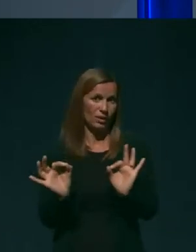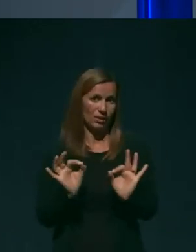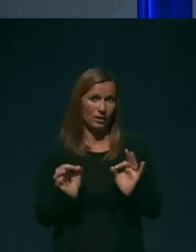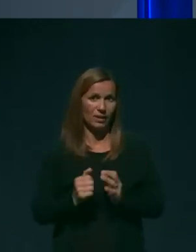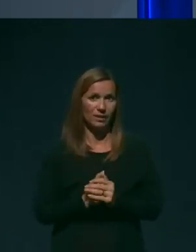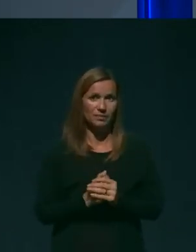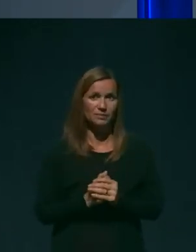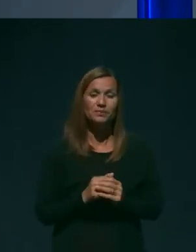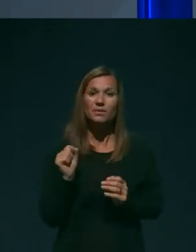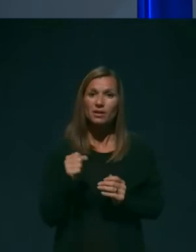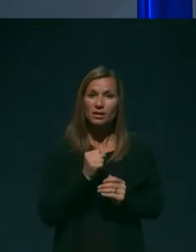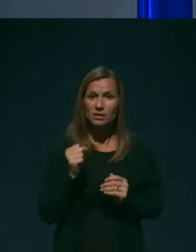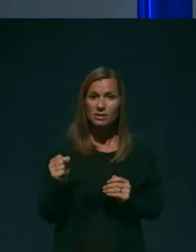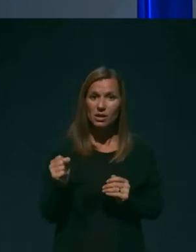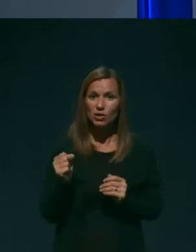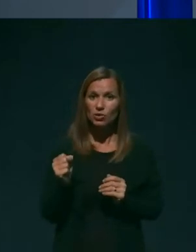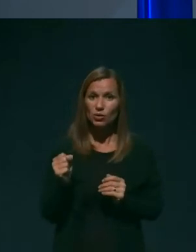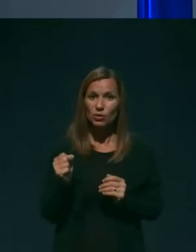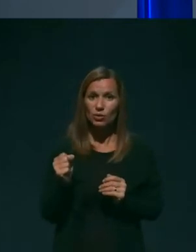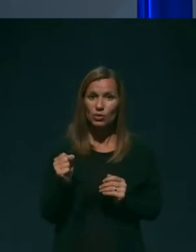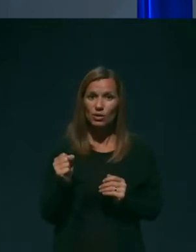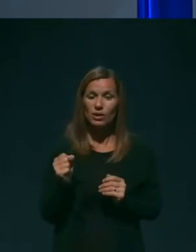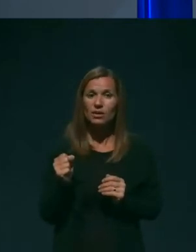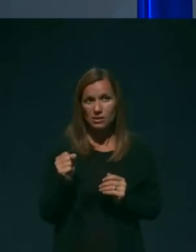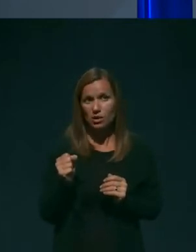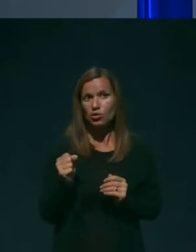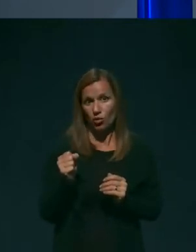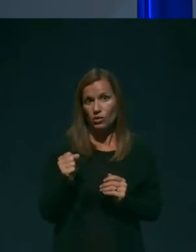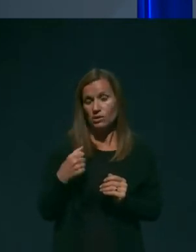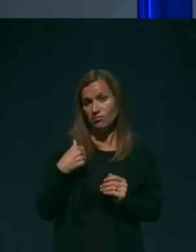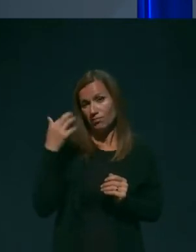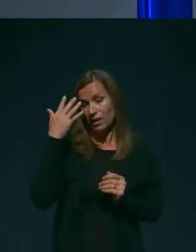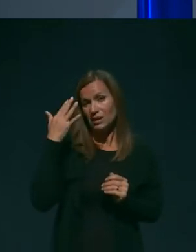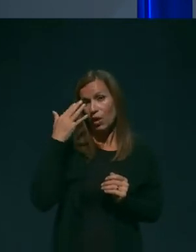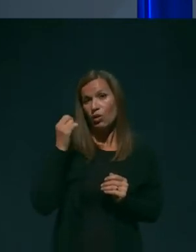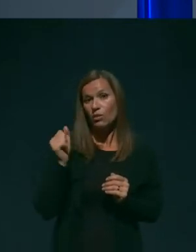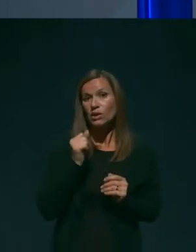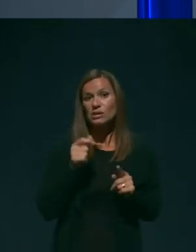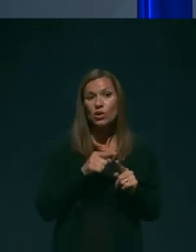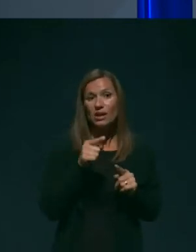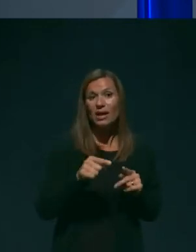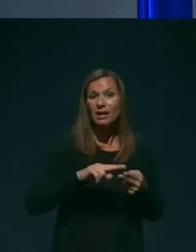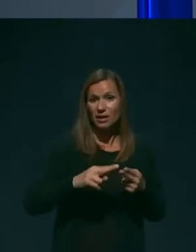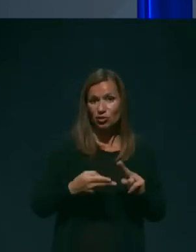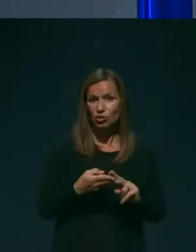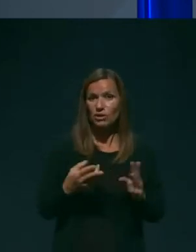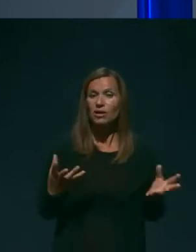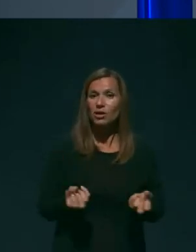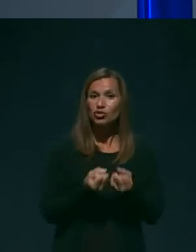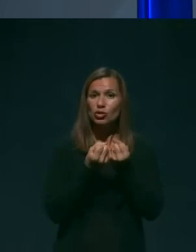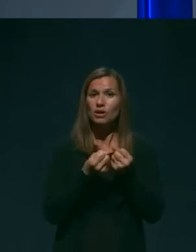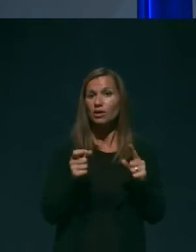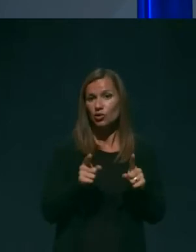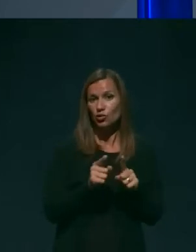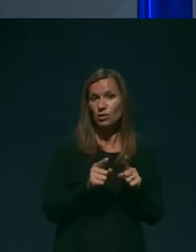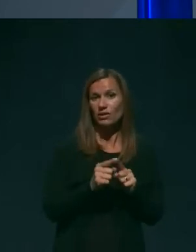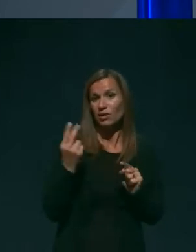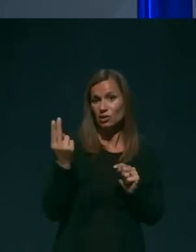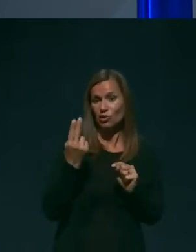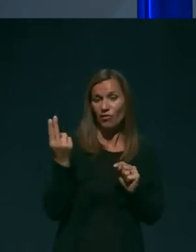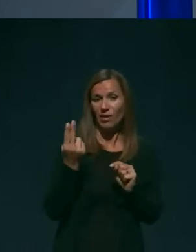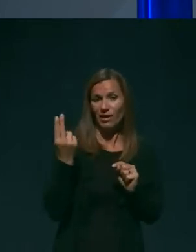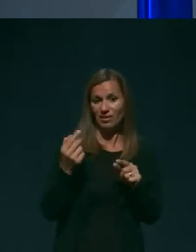Zato si predstavljamo, da smo na ta način rešili tudi v slovenskem merilu